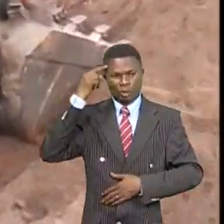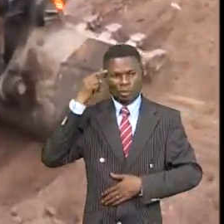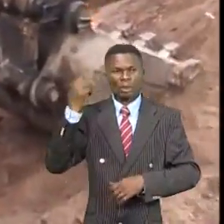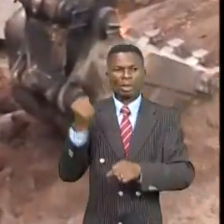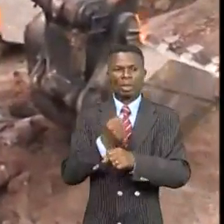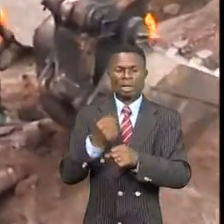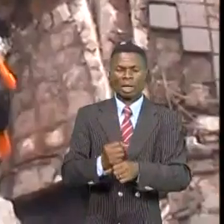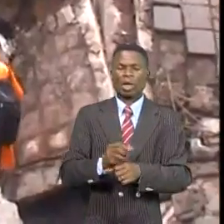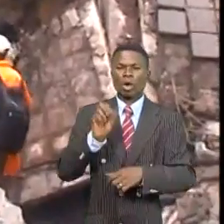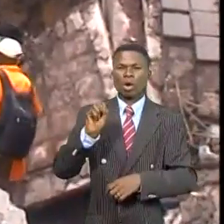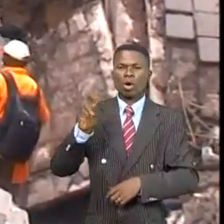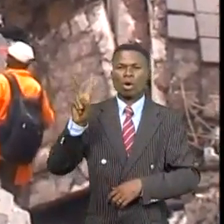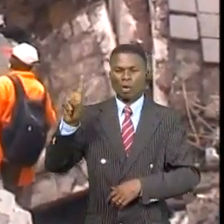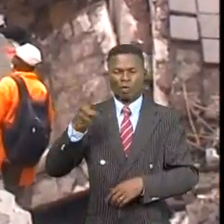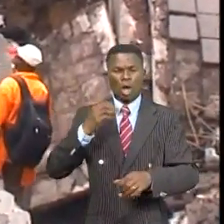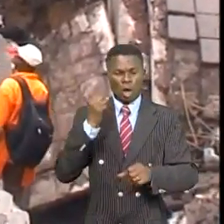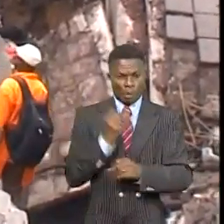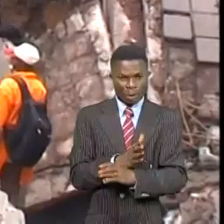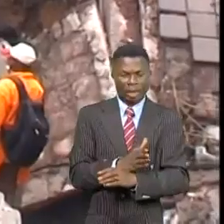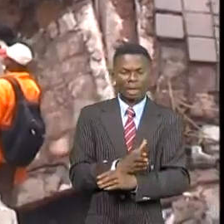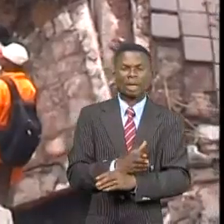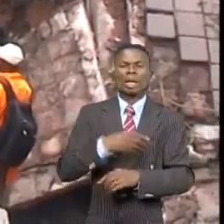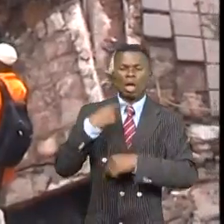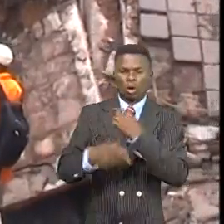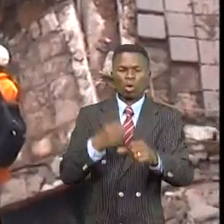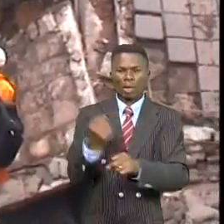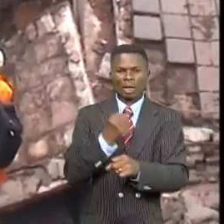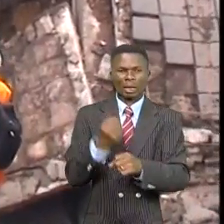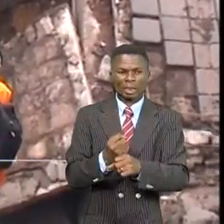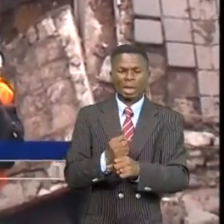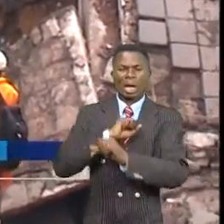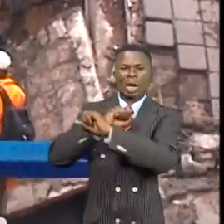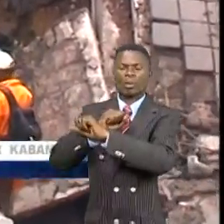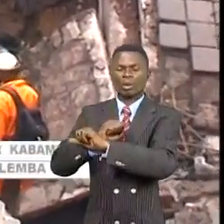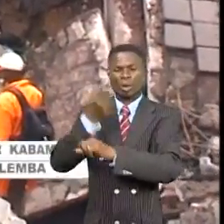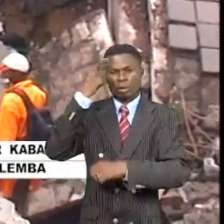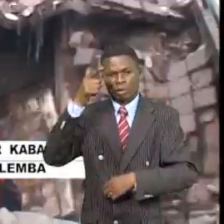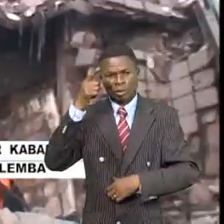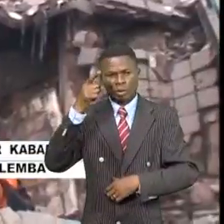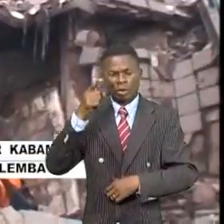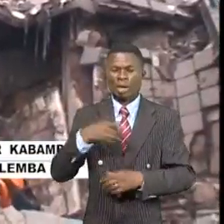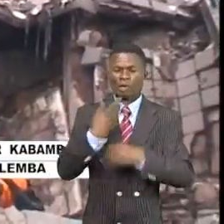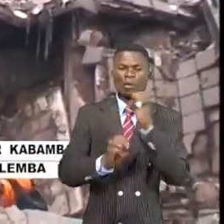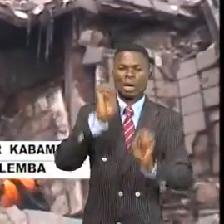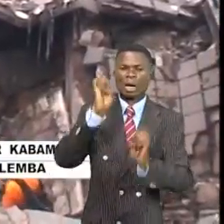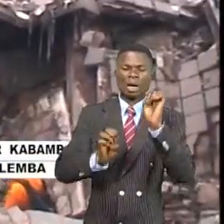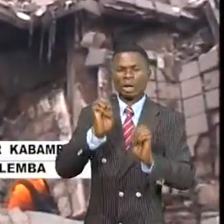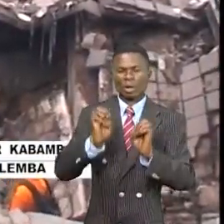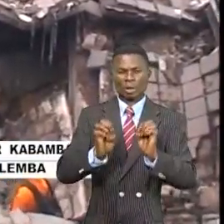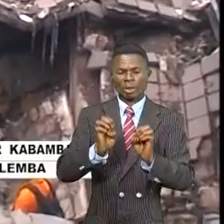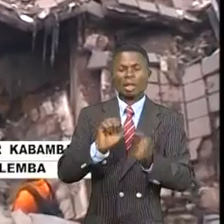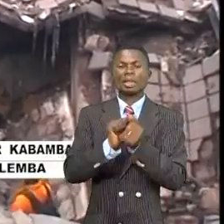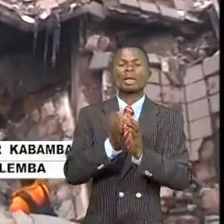de l'office de route s'activent déjà à dégager les décombres non seulement pour évaluer l'étendue des